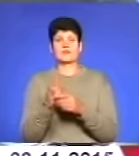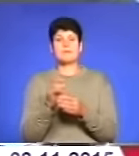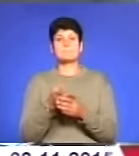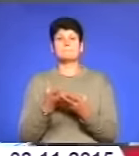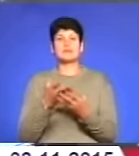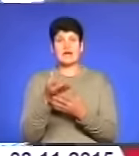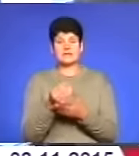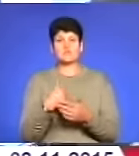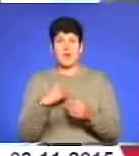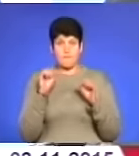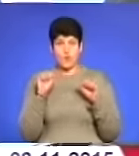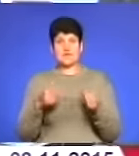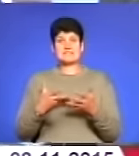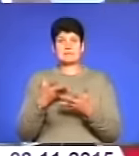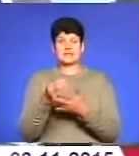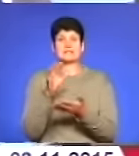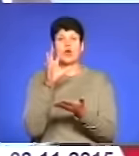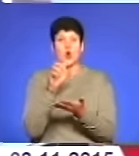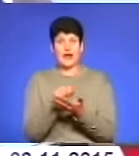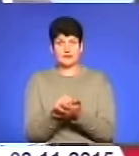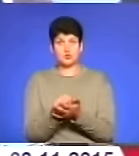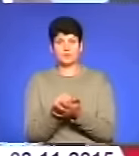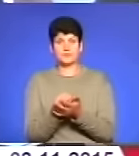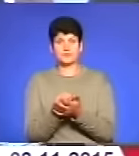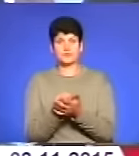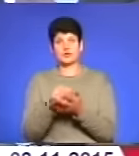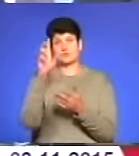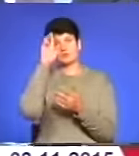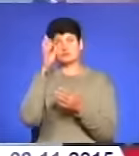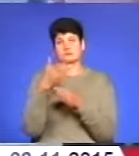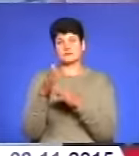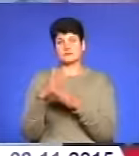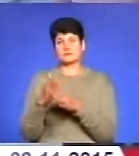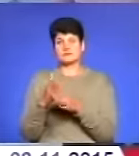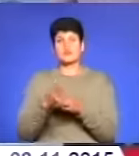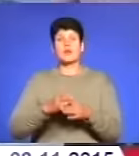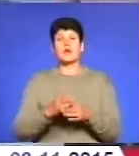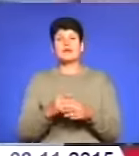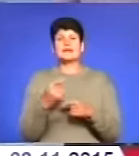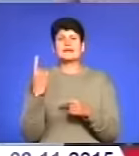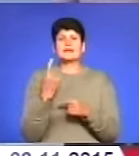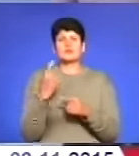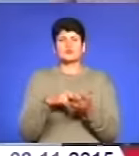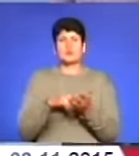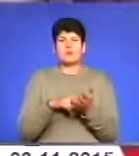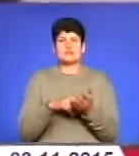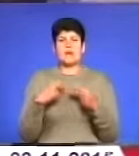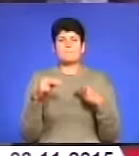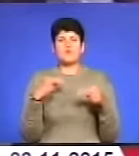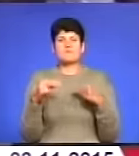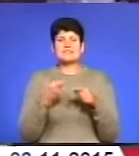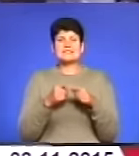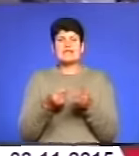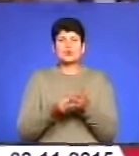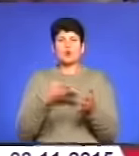щоб я могла заплатити оренду, щоб йшло господарство якесь. Єдине, чого побоюються продавці – дорогої